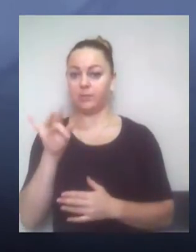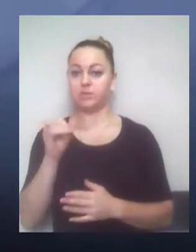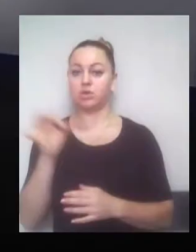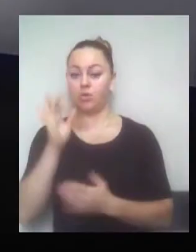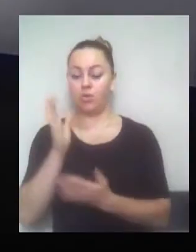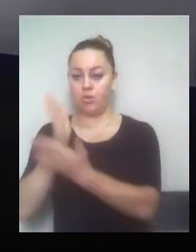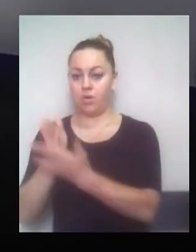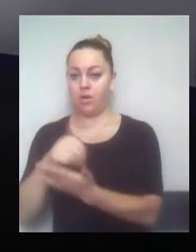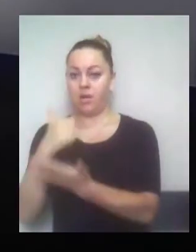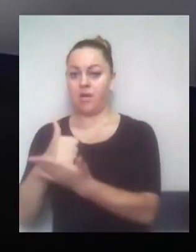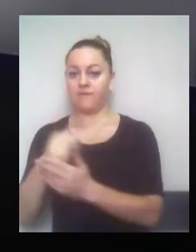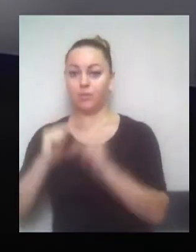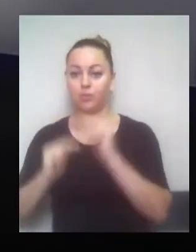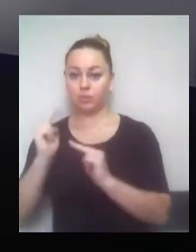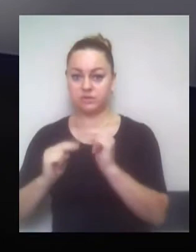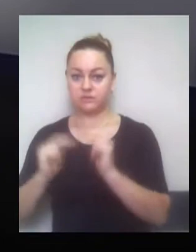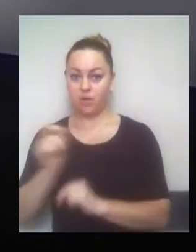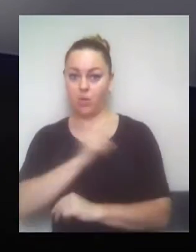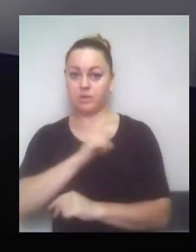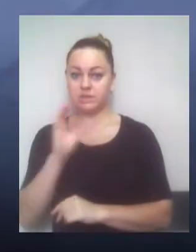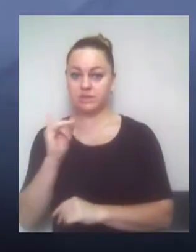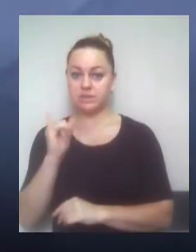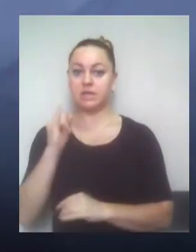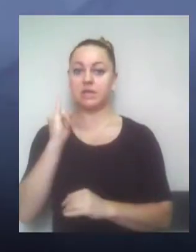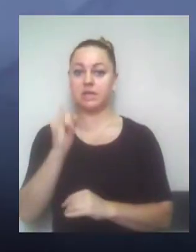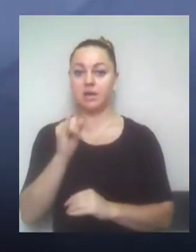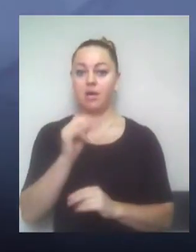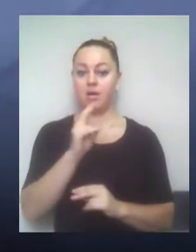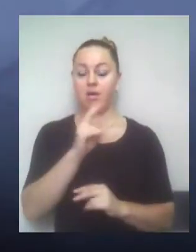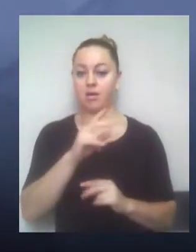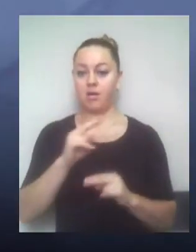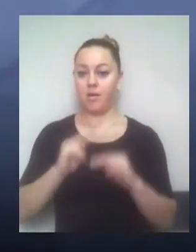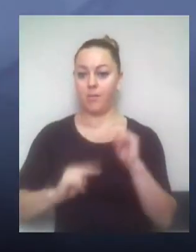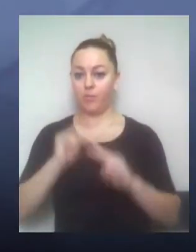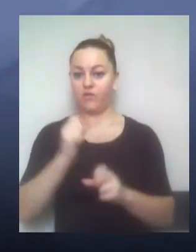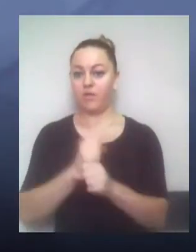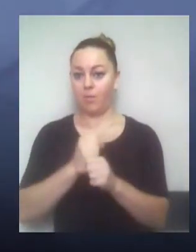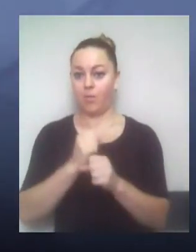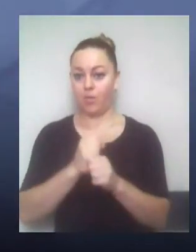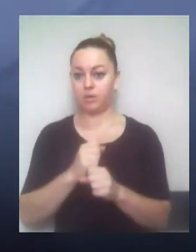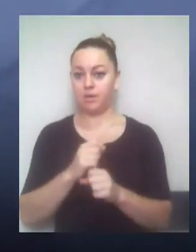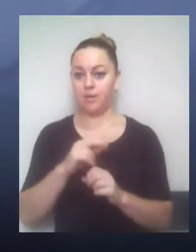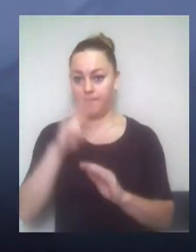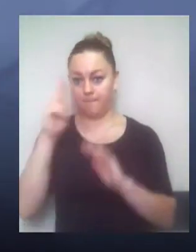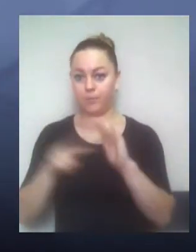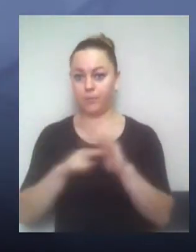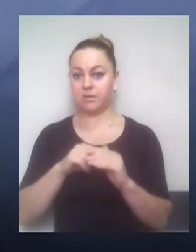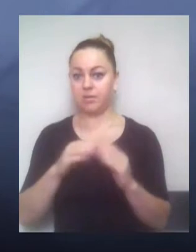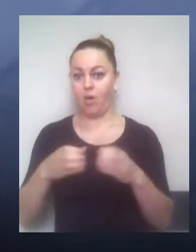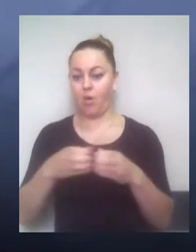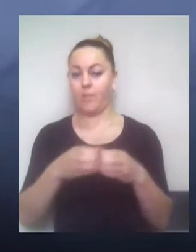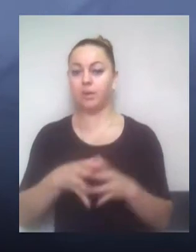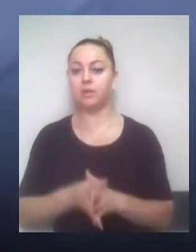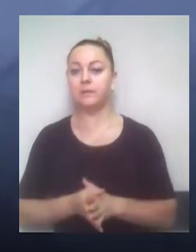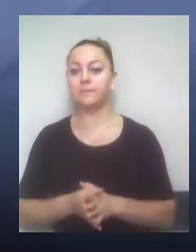будівництвом. І вони сьогодні спочатку, поки мене не було на місці, мешканцям намагалися донести